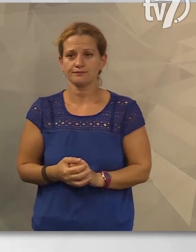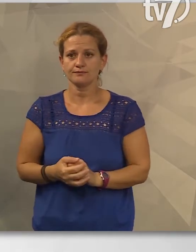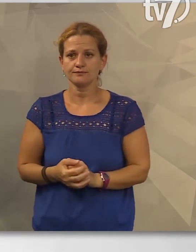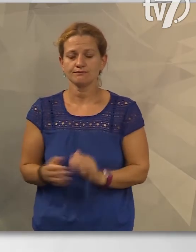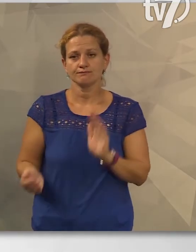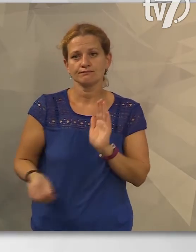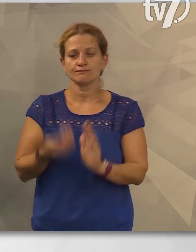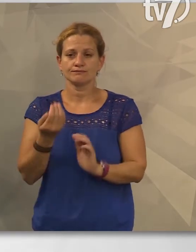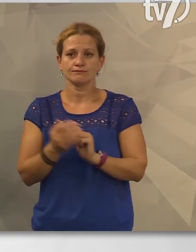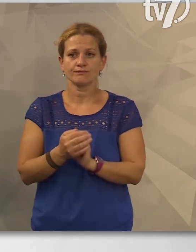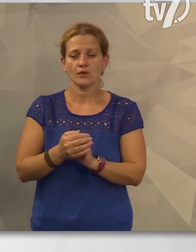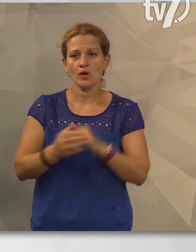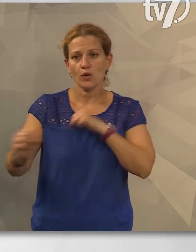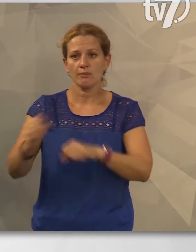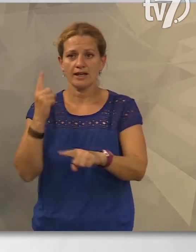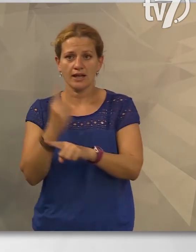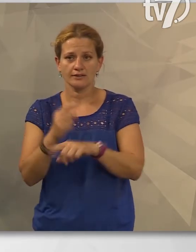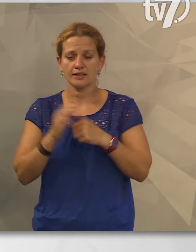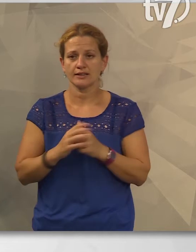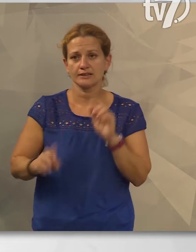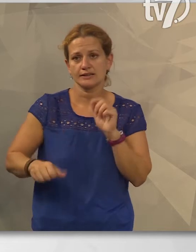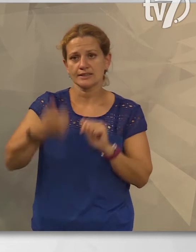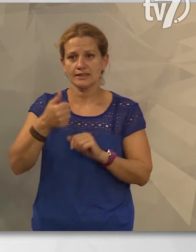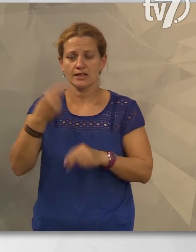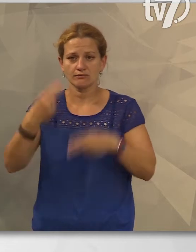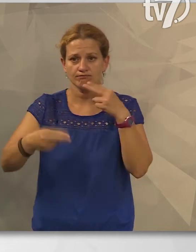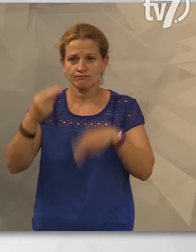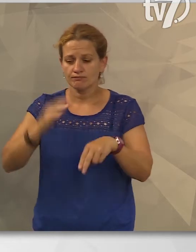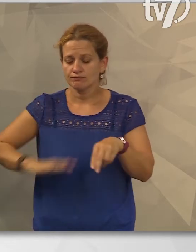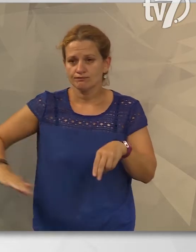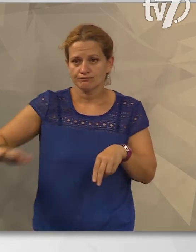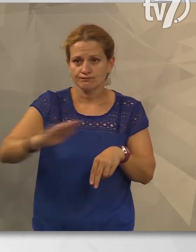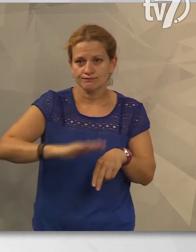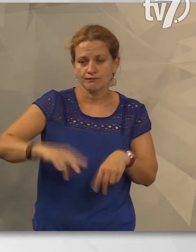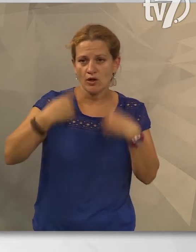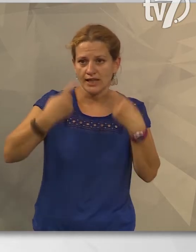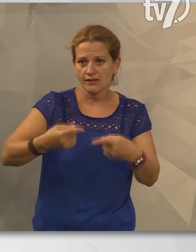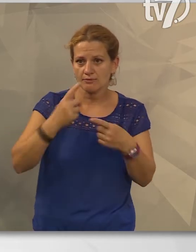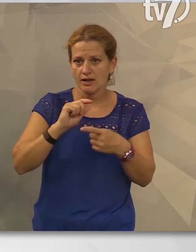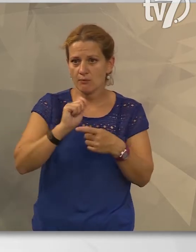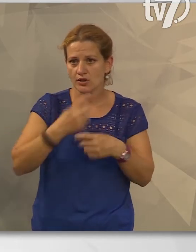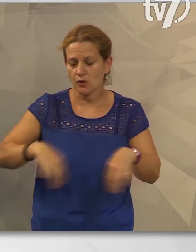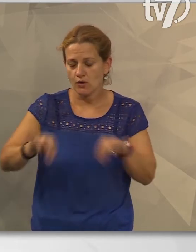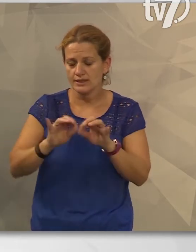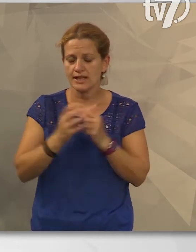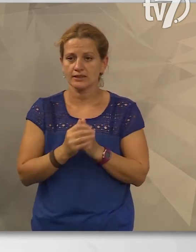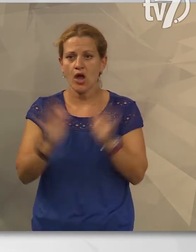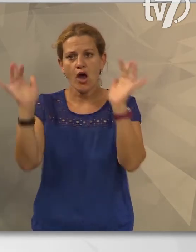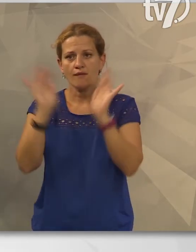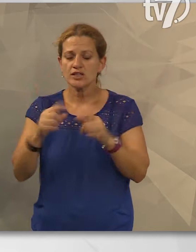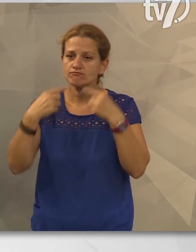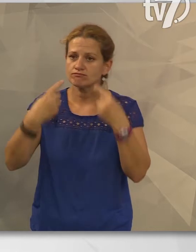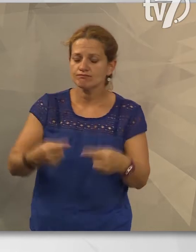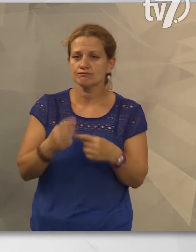Megjelent az a kormányrendelet, amely 11 turisztikai térséget határoz meg hazánkban. A frissen definiált